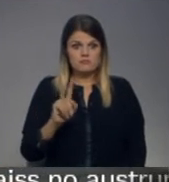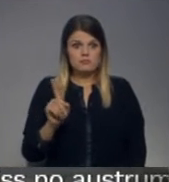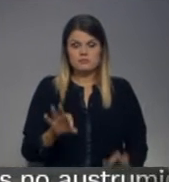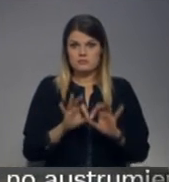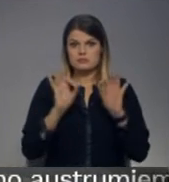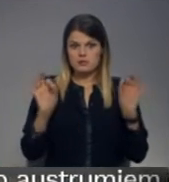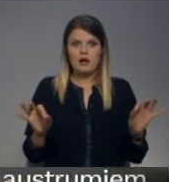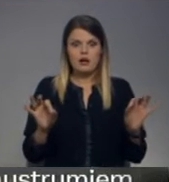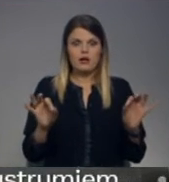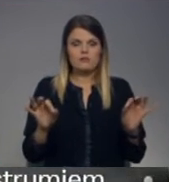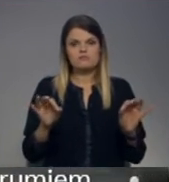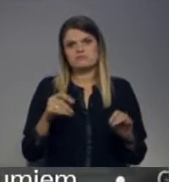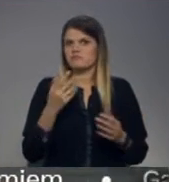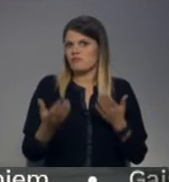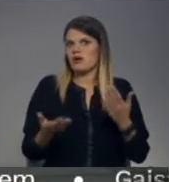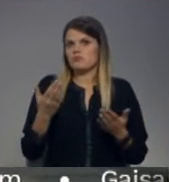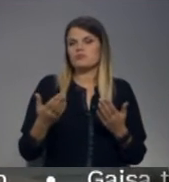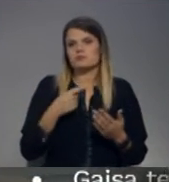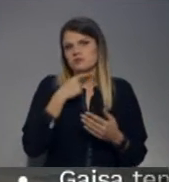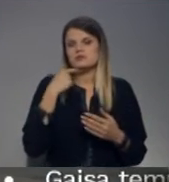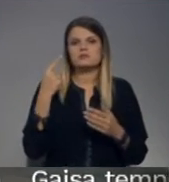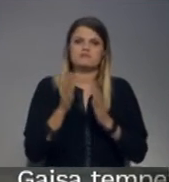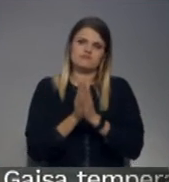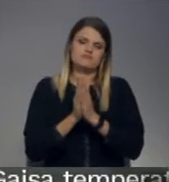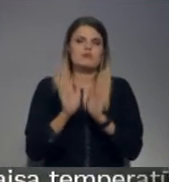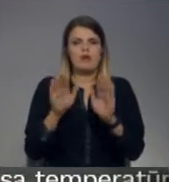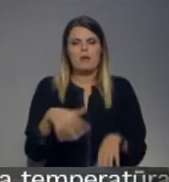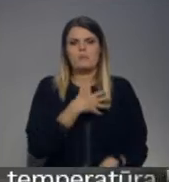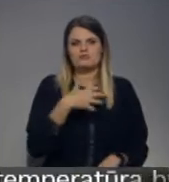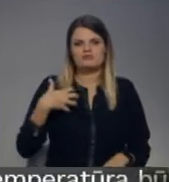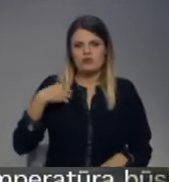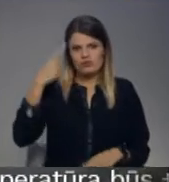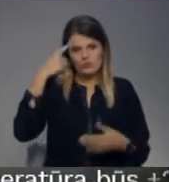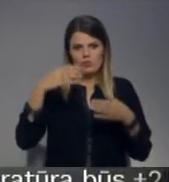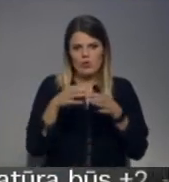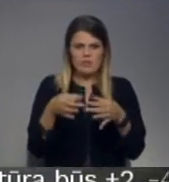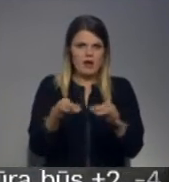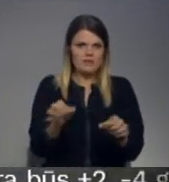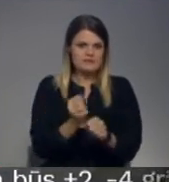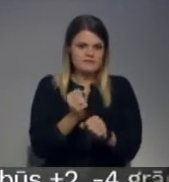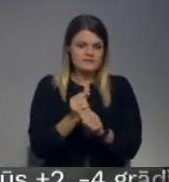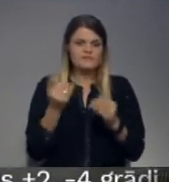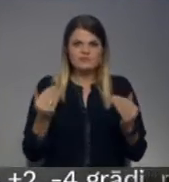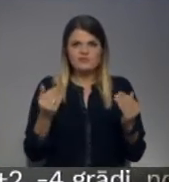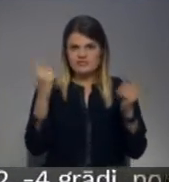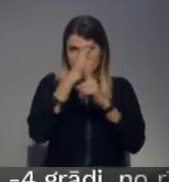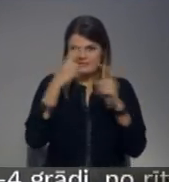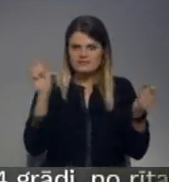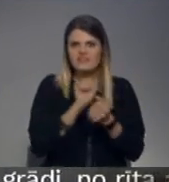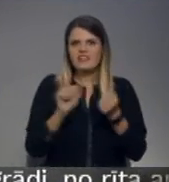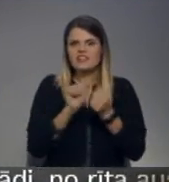lēmumu pieņemšanai par pašvaldības domas atlaišanu. Tā šorīd medijam pavēstīja